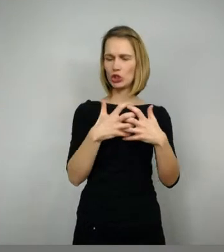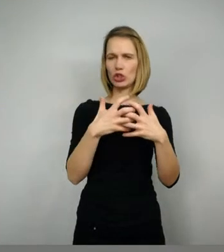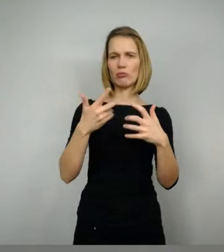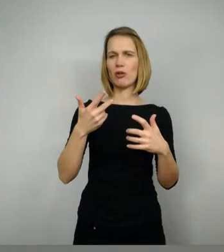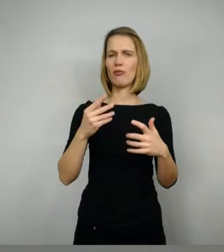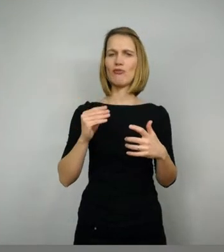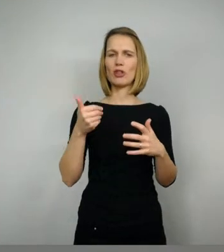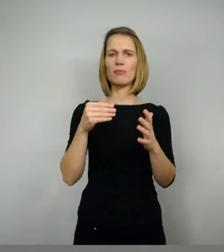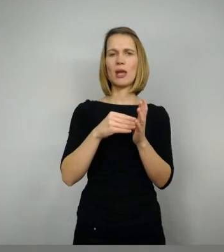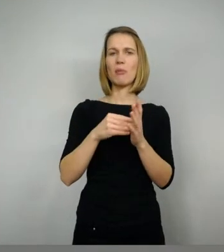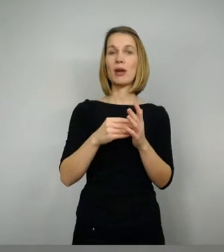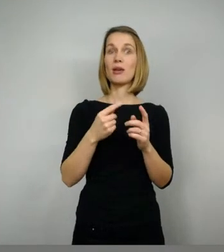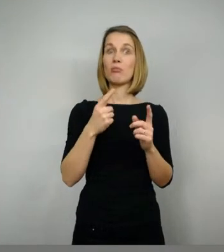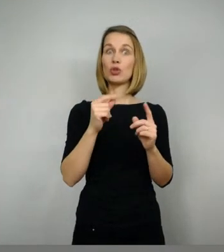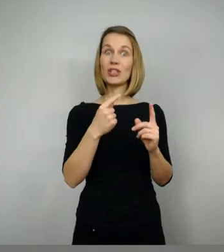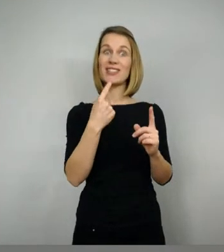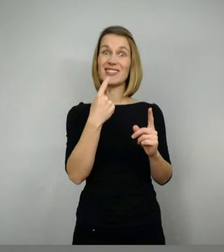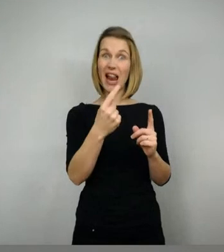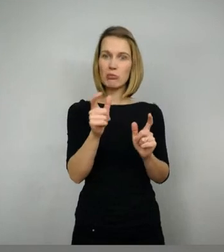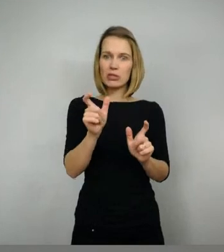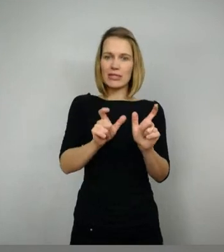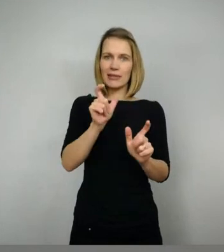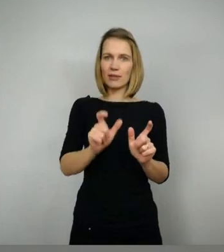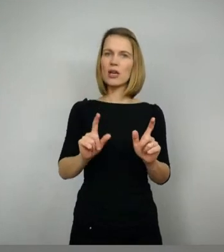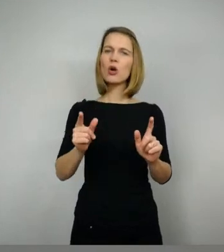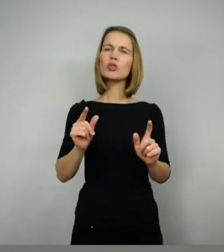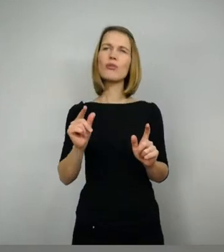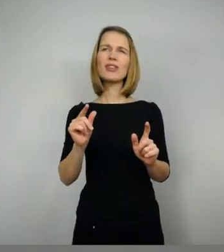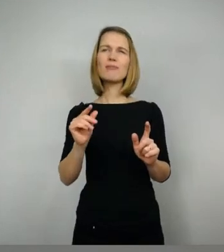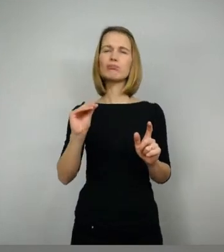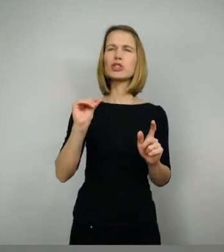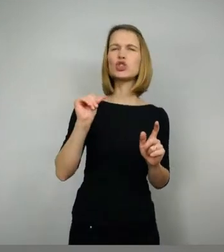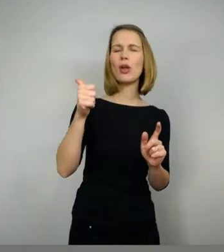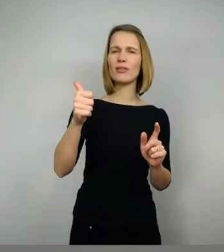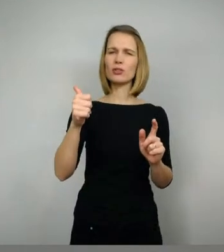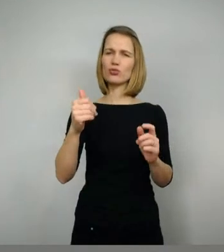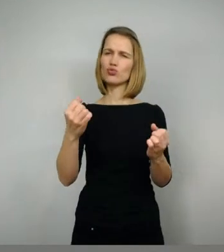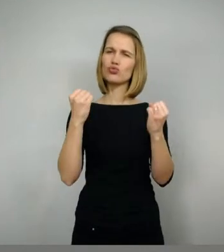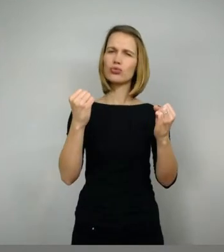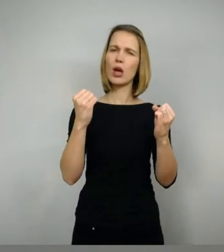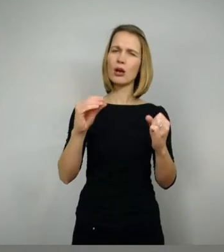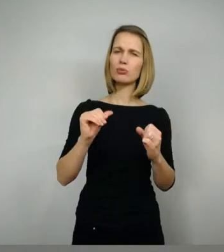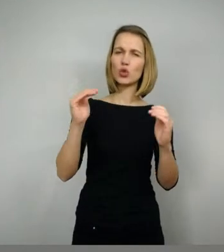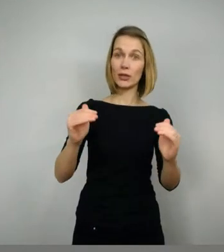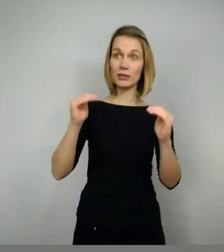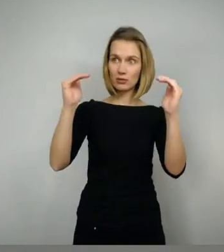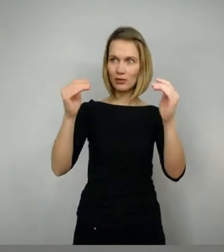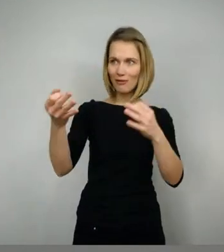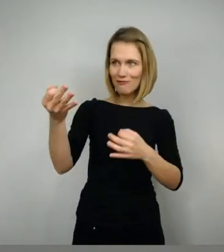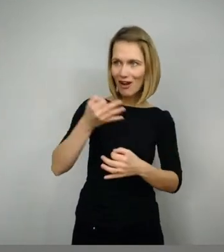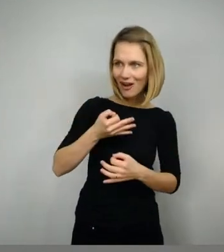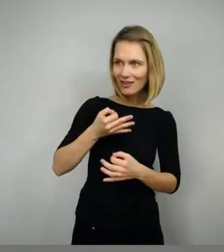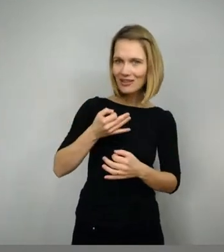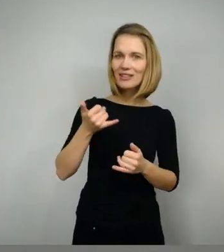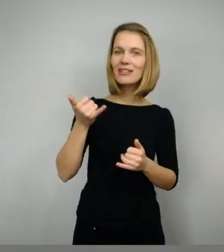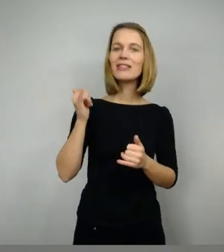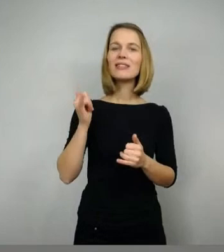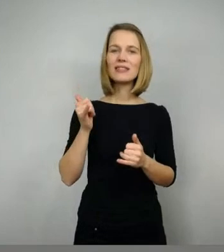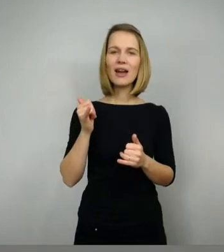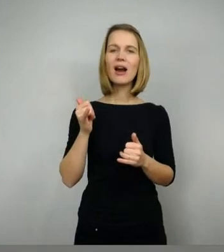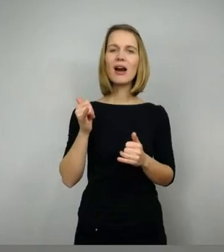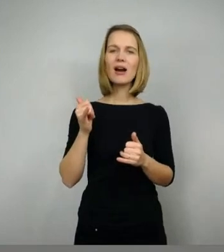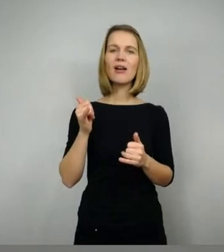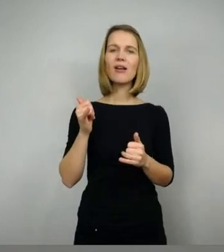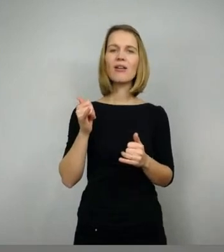Das heißt, auch er hat diese Exorbitanz, ja, dass er so ganz außergewöhnlich ist. Frage? Ja, passend dazu, eine sehr gute Frage von EEE-Teacher, möchte